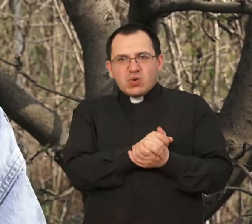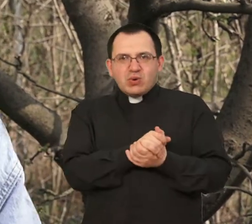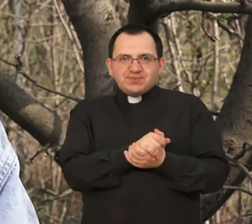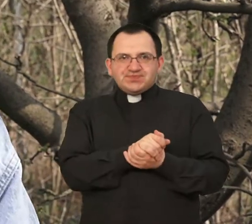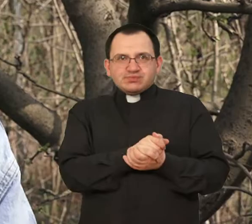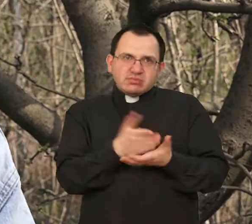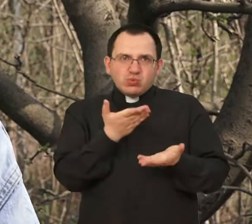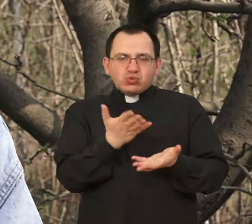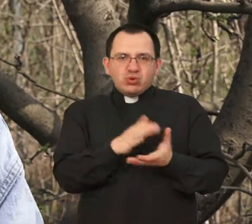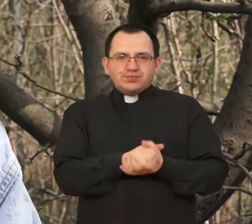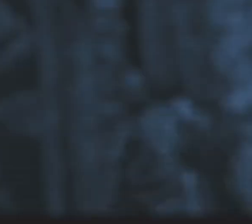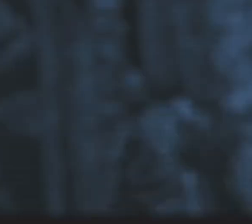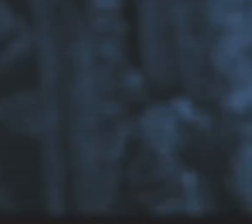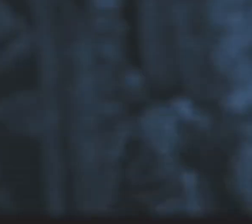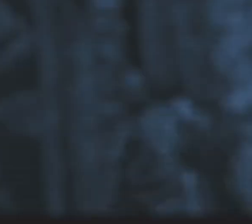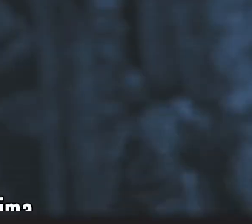i evo, to je to.